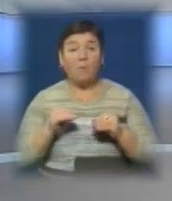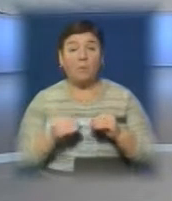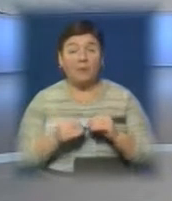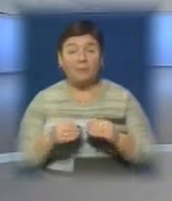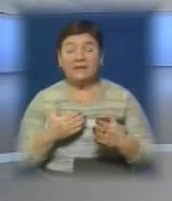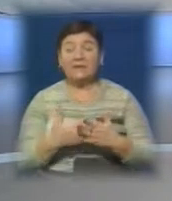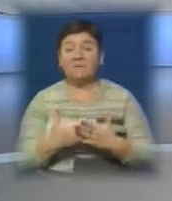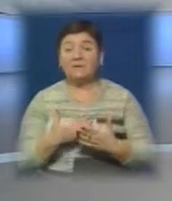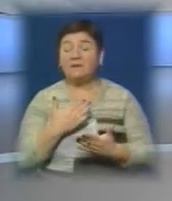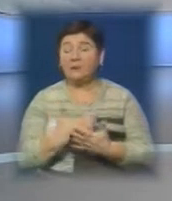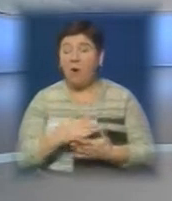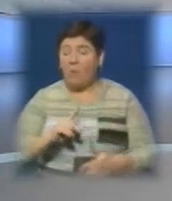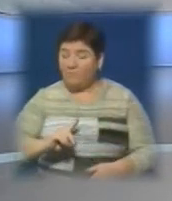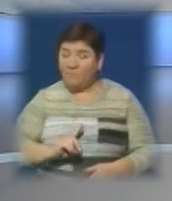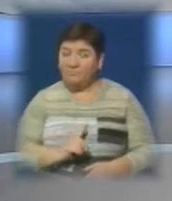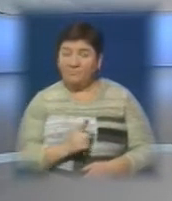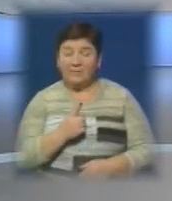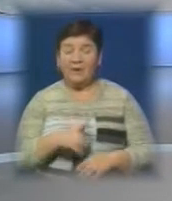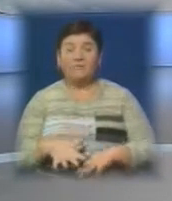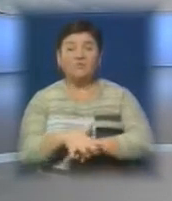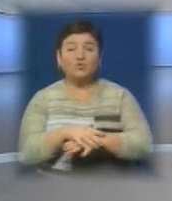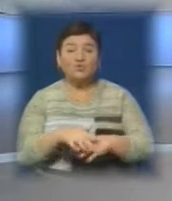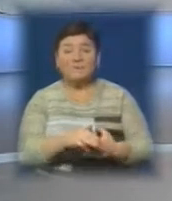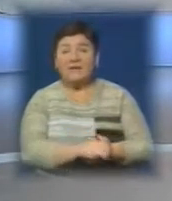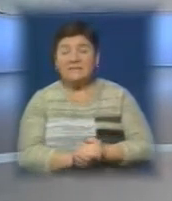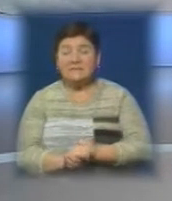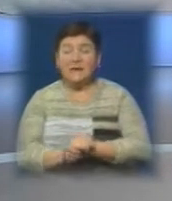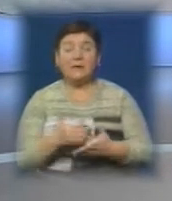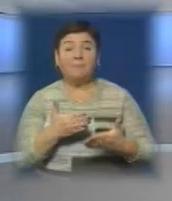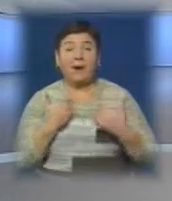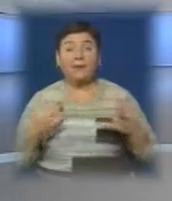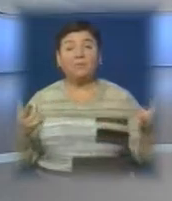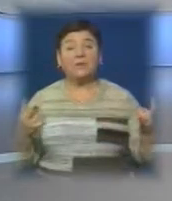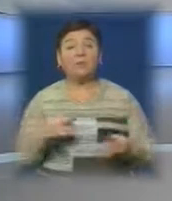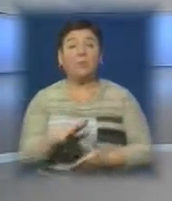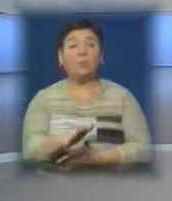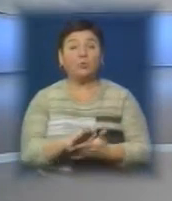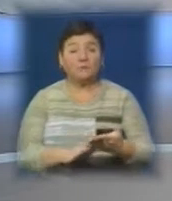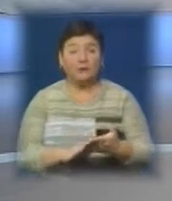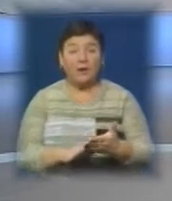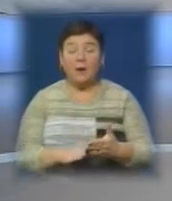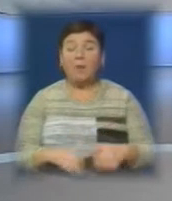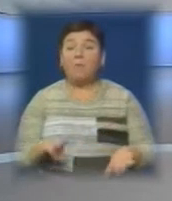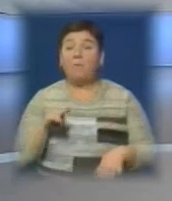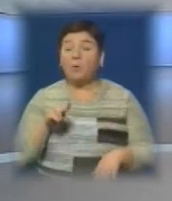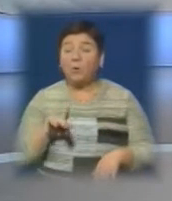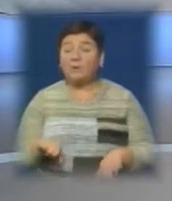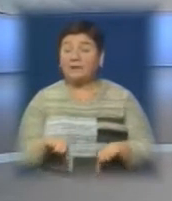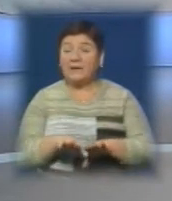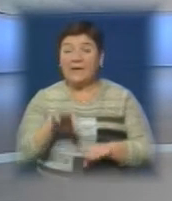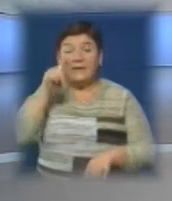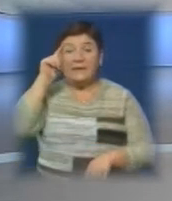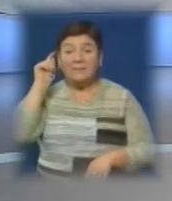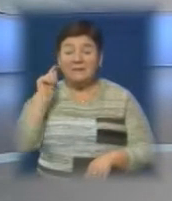навіть при наявності бурхливого відгуку у суспільстві, часто не має потрібного продовження. Про позитивний досвід німецьких